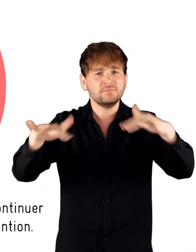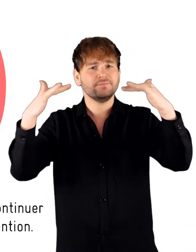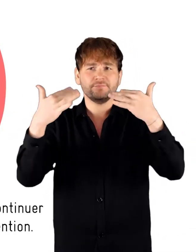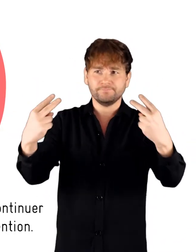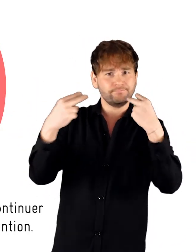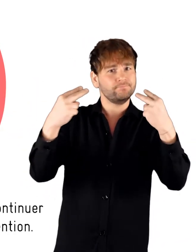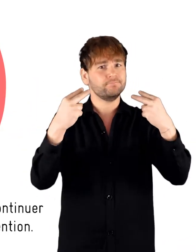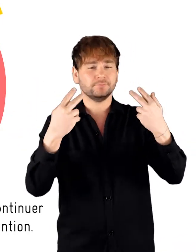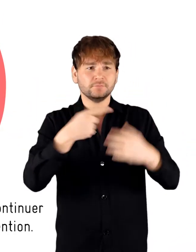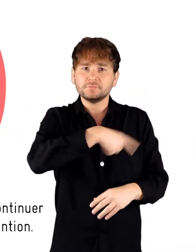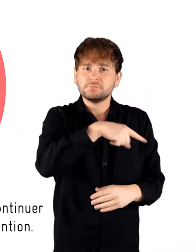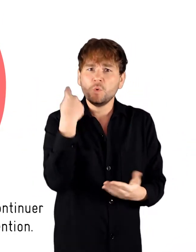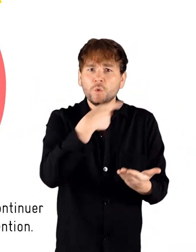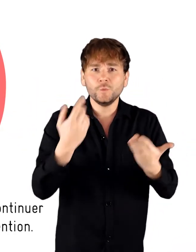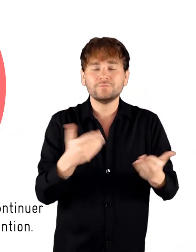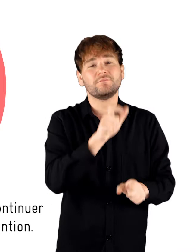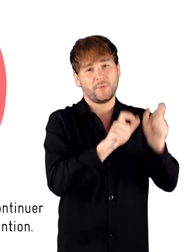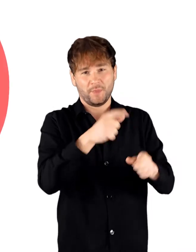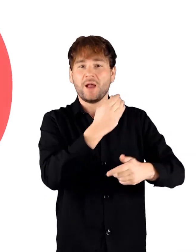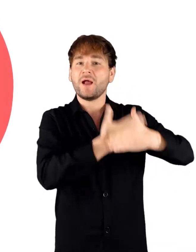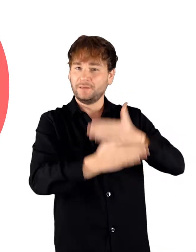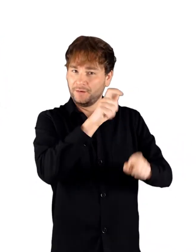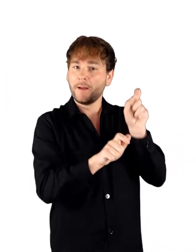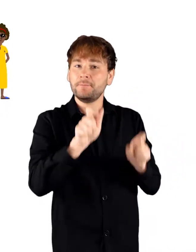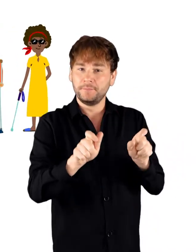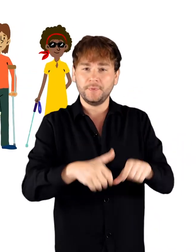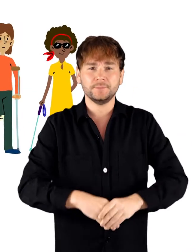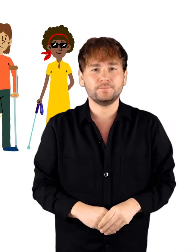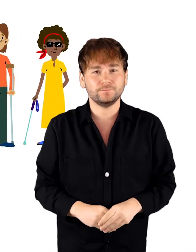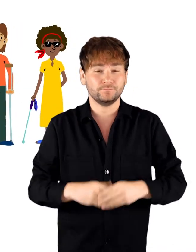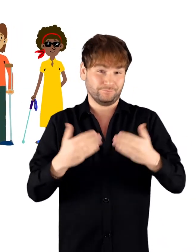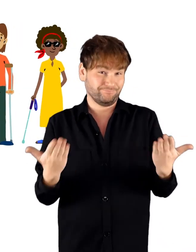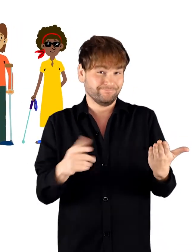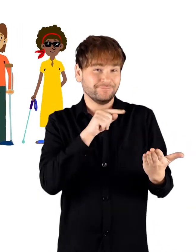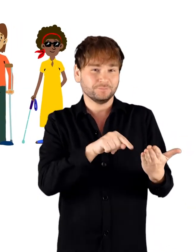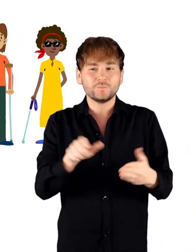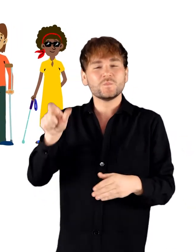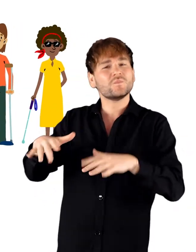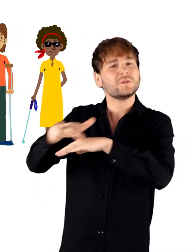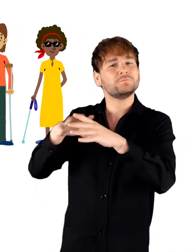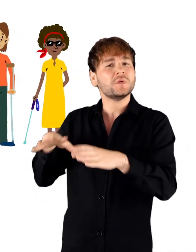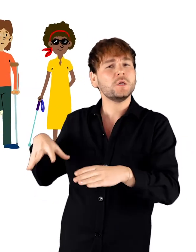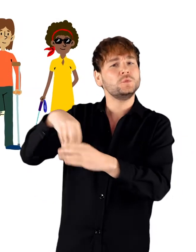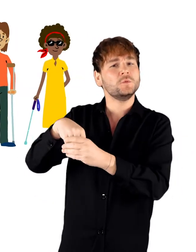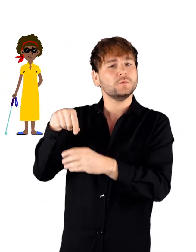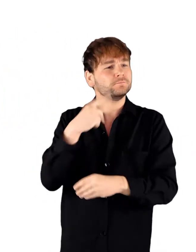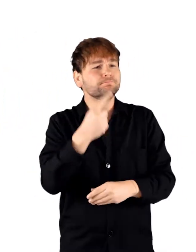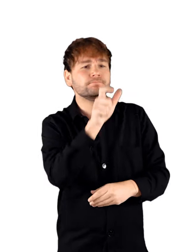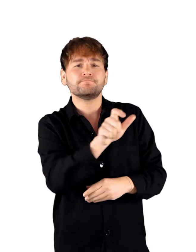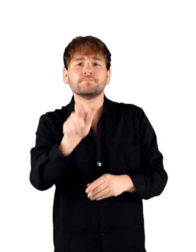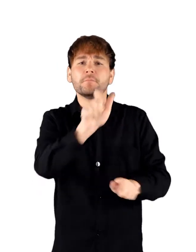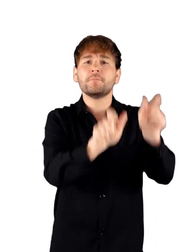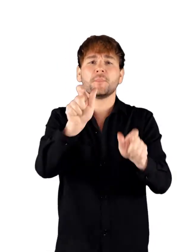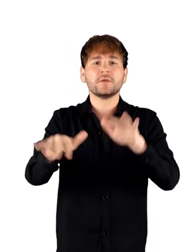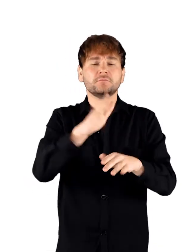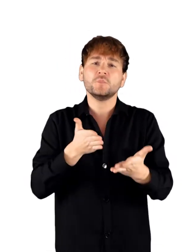encore à se battre pour ses droits et son attention. Nous parlons des personnes en situation de handicap. Mais le